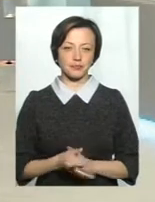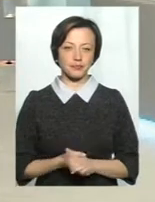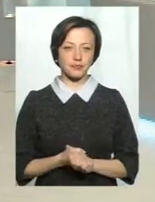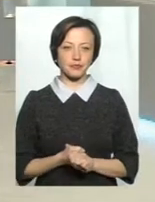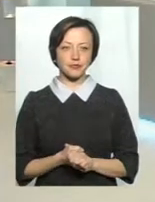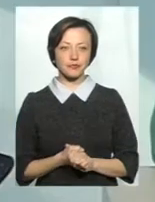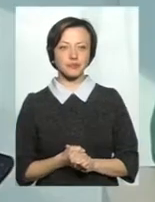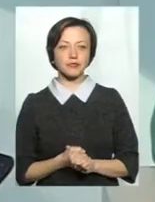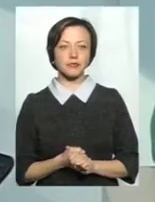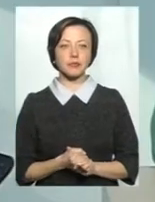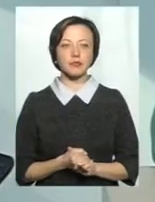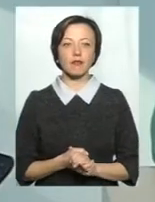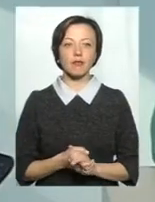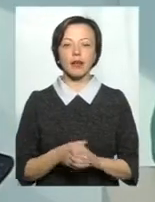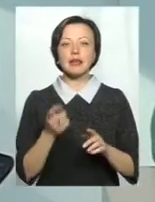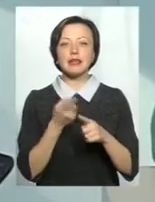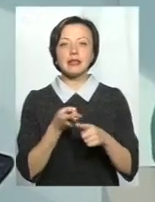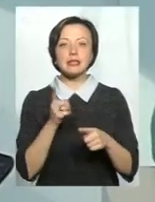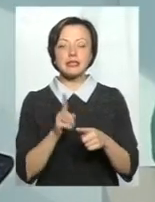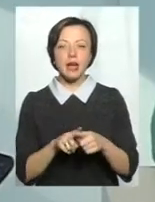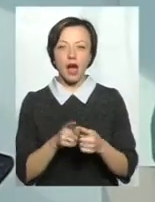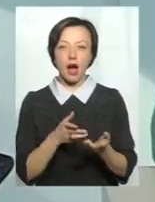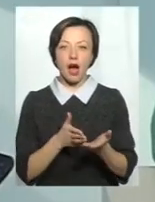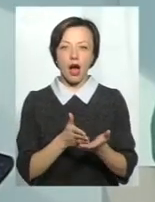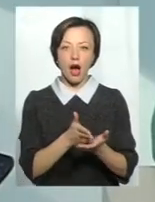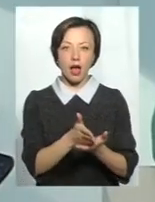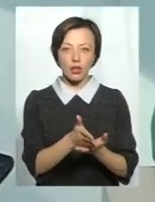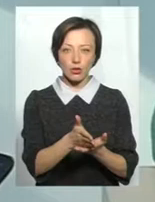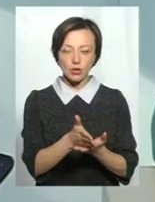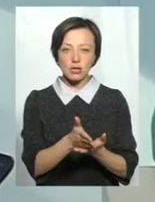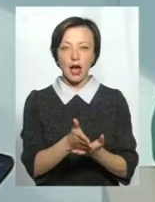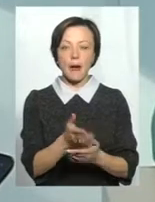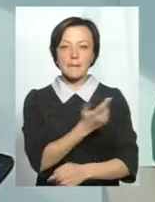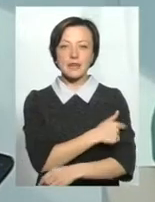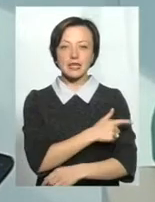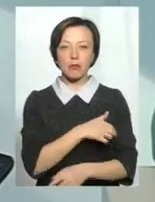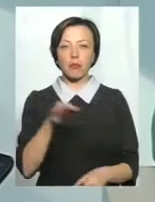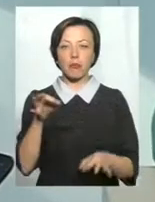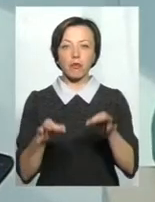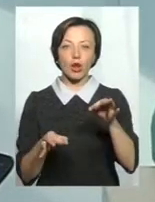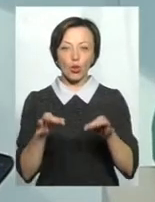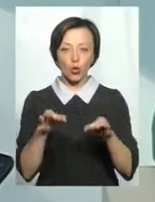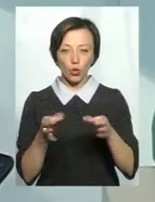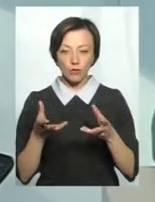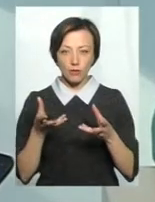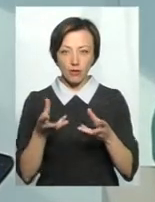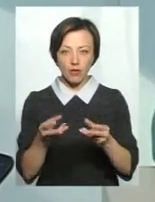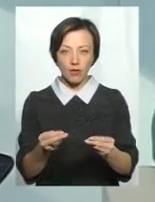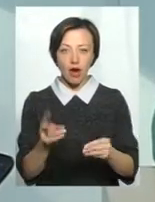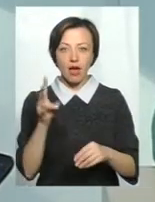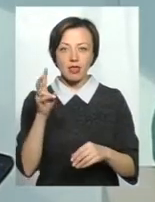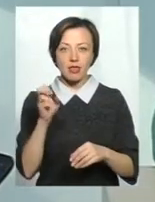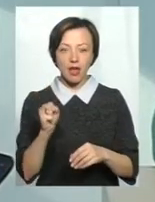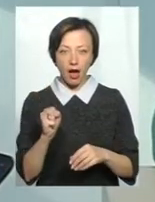Рефлексотерапія – це галузь медицини, яка природнім шляхом, впливаючи на рецепторний